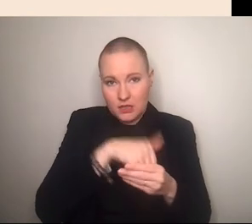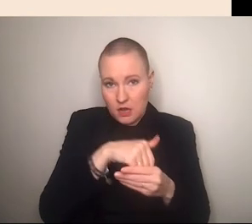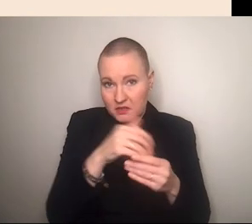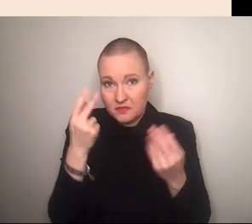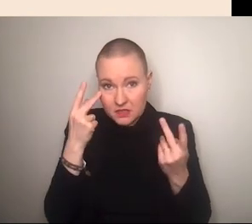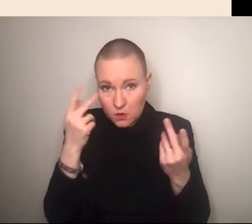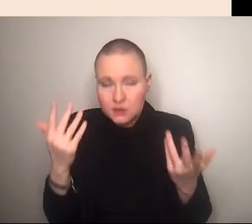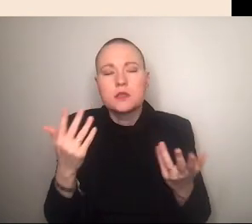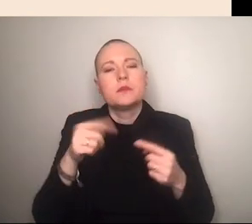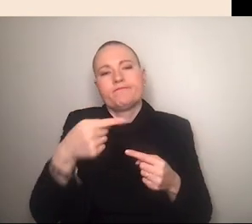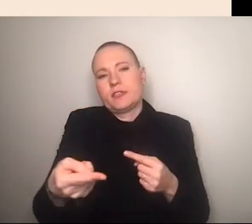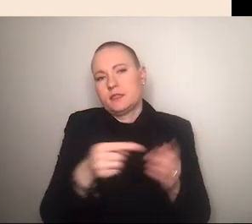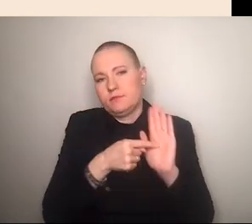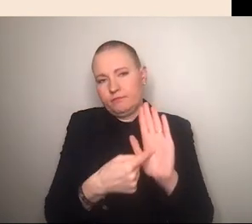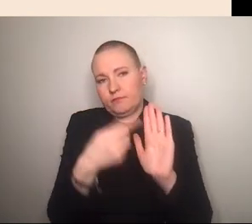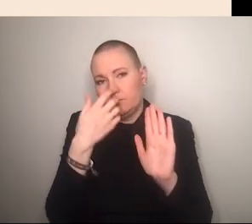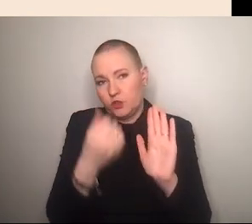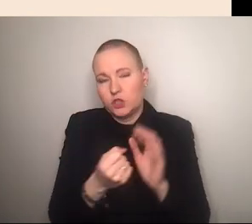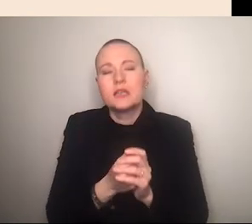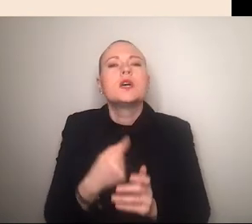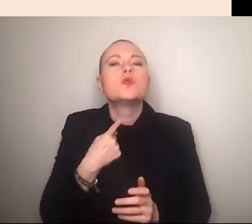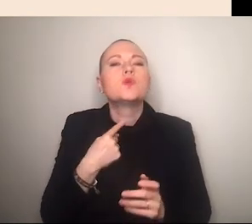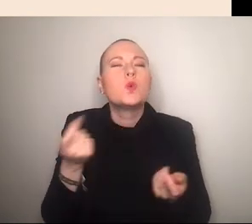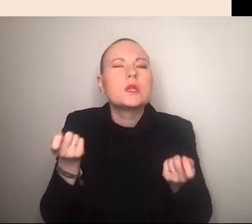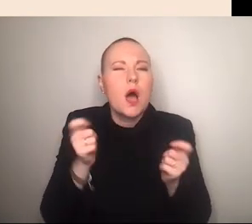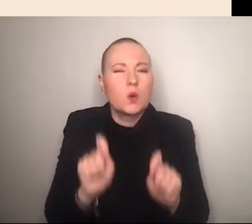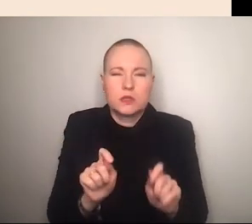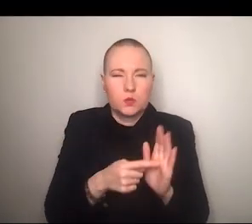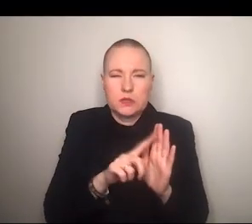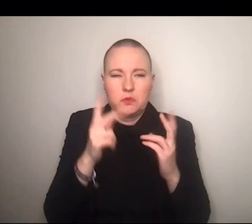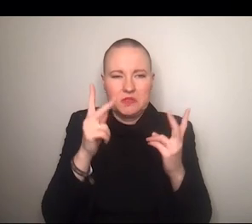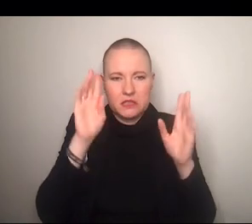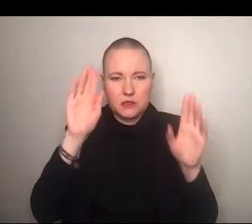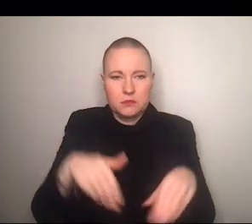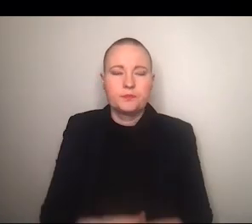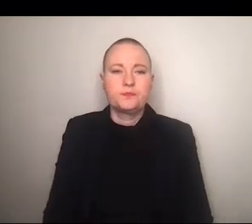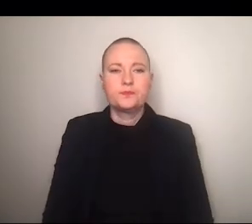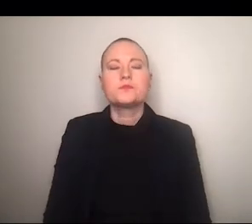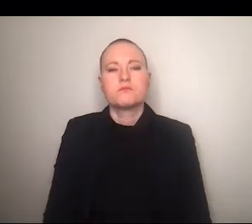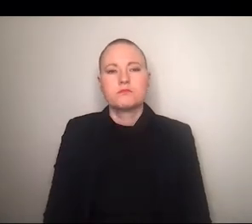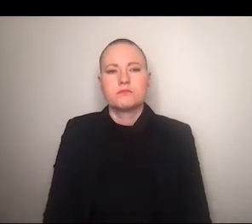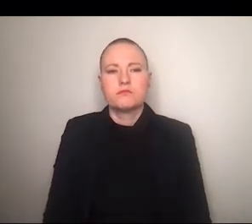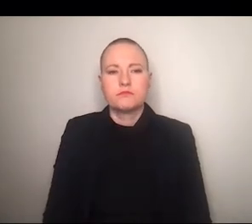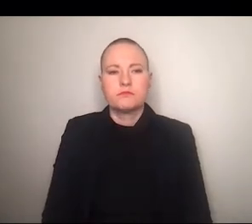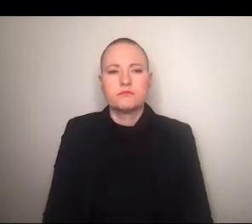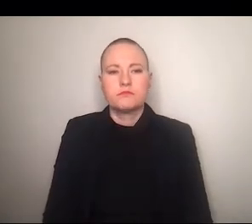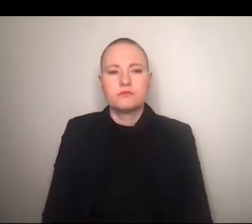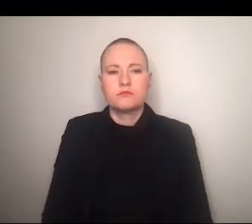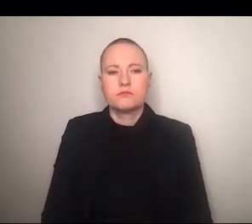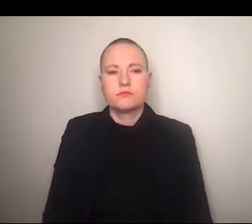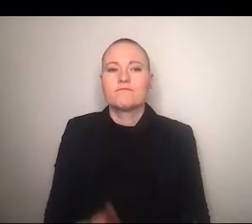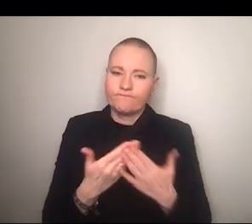im folgenden beispiel einmal zeigen auch nach dem ton aus der ist da nicht so richtig genau und hier sehen wir eben